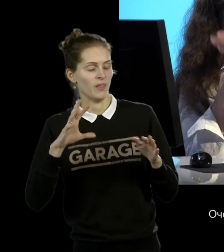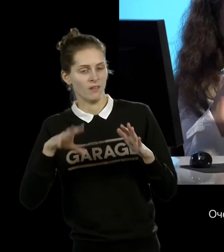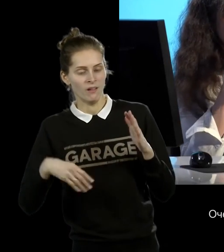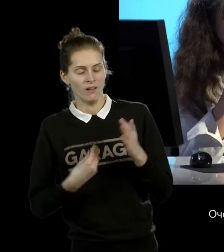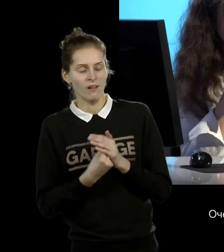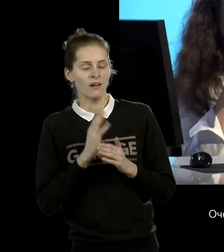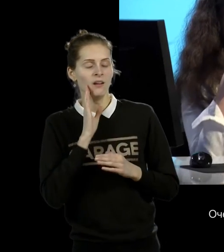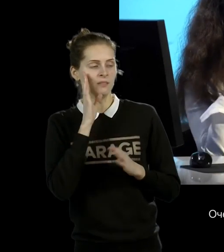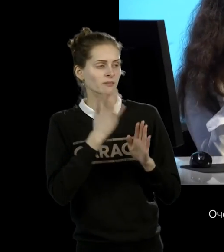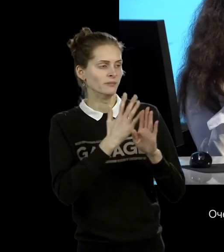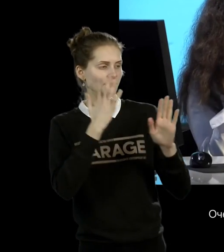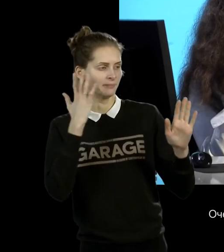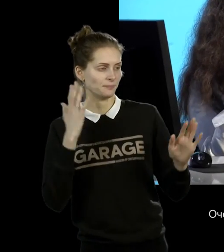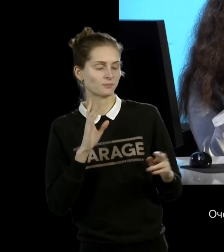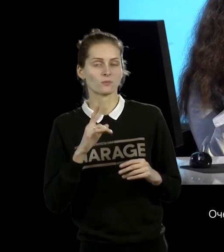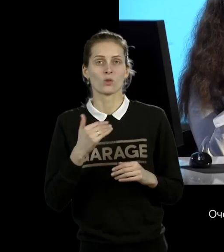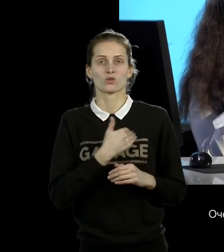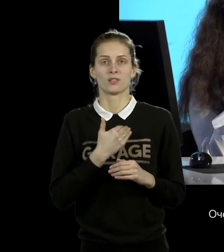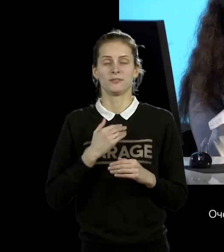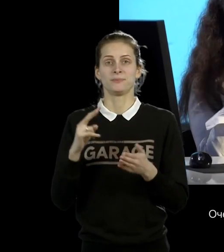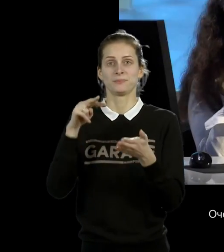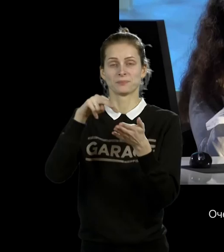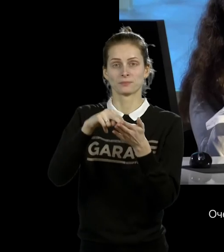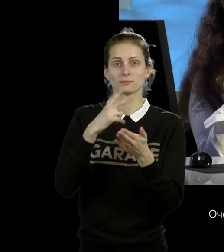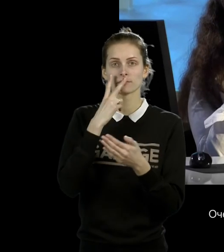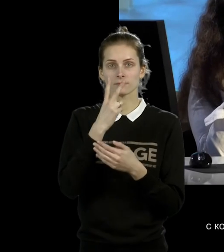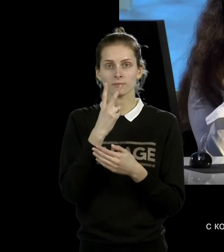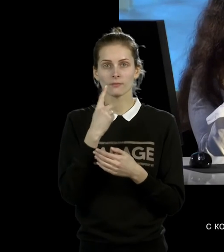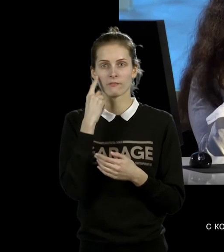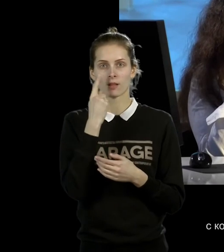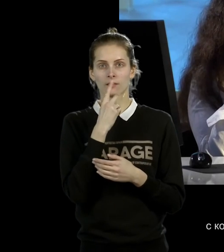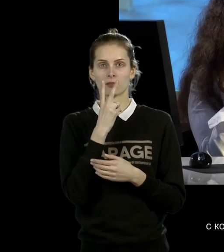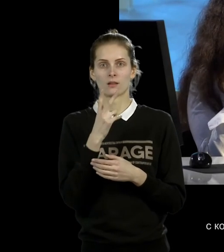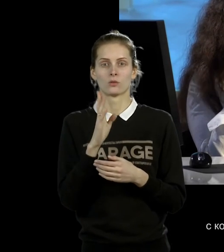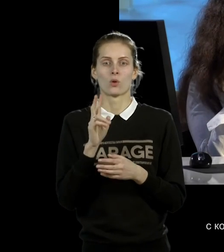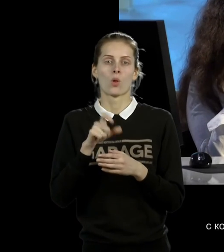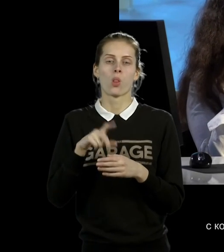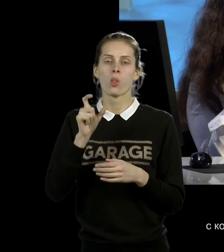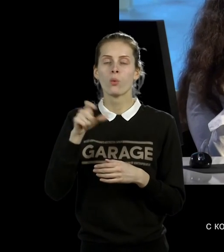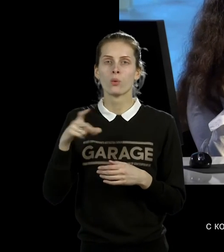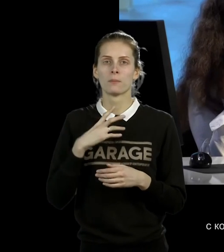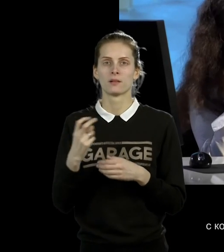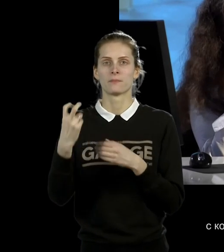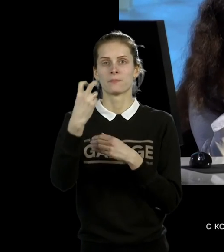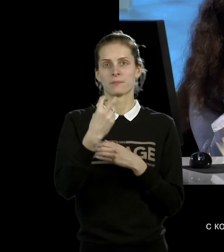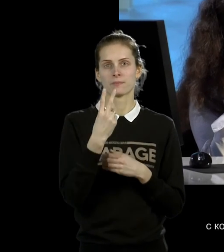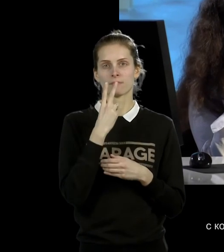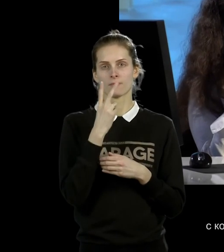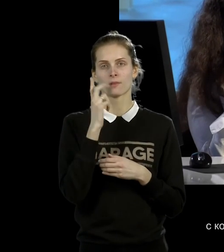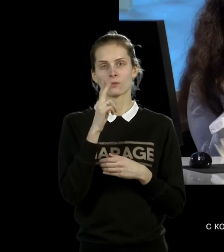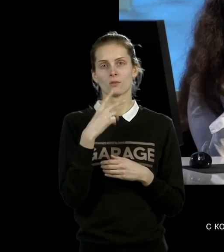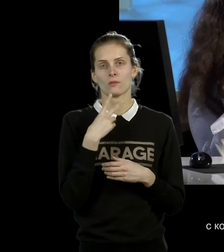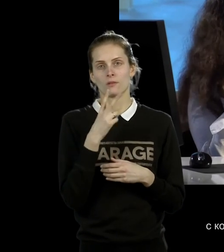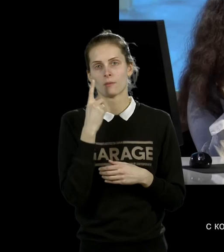возможности посмотреть ей в глаза и посидеть напротив нее. Люди плакали. Третьим, кто пришел с ней посидеть, был Улай, с